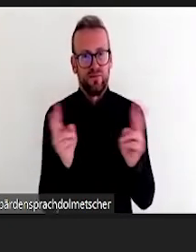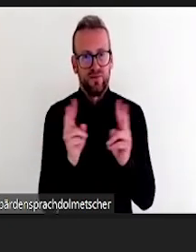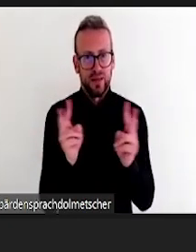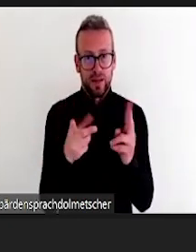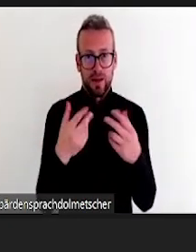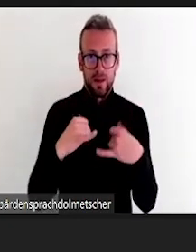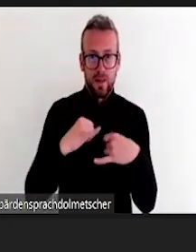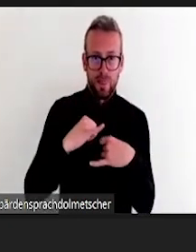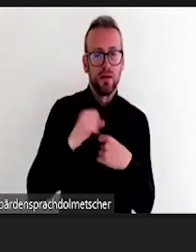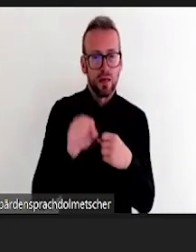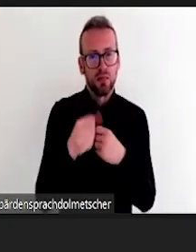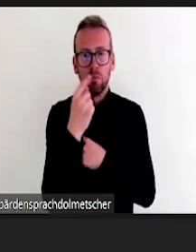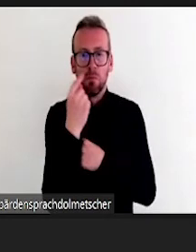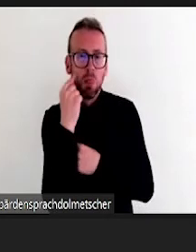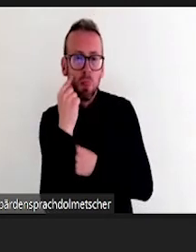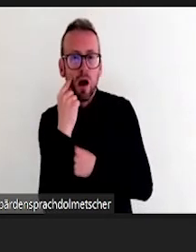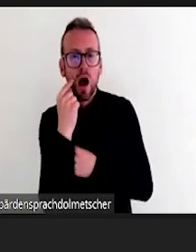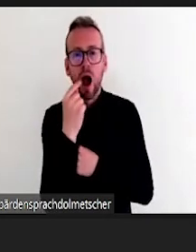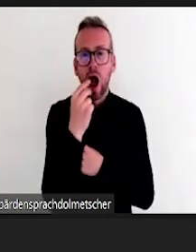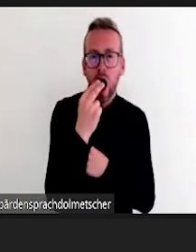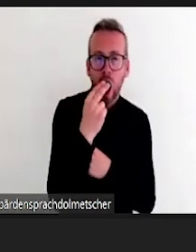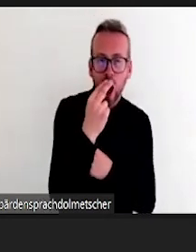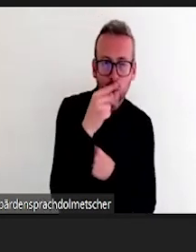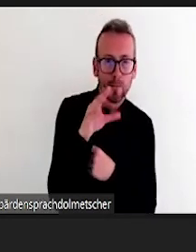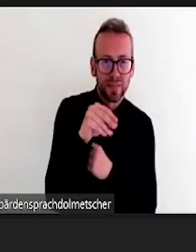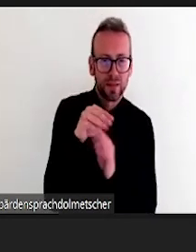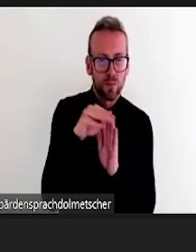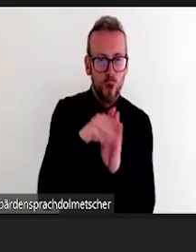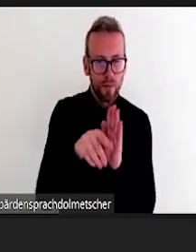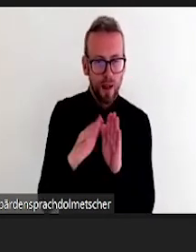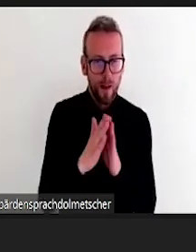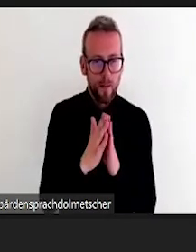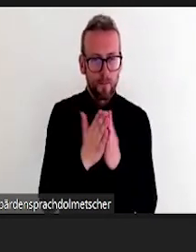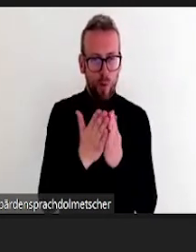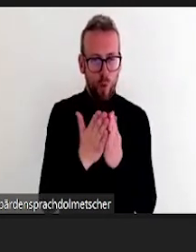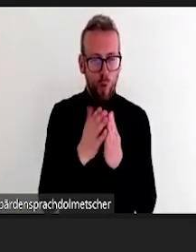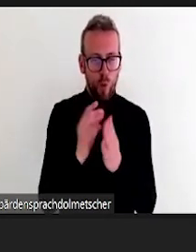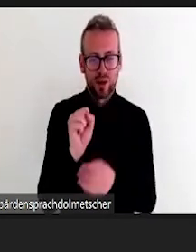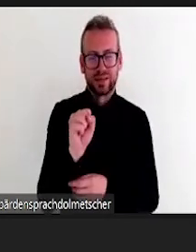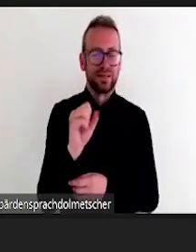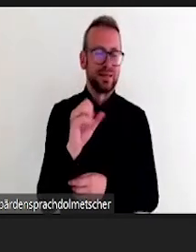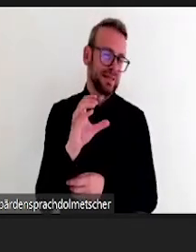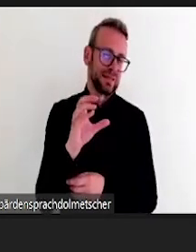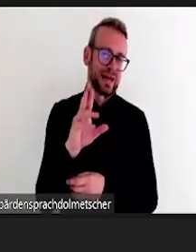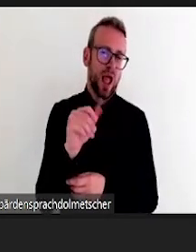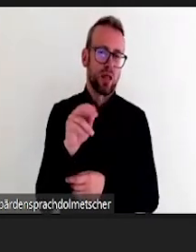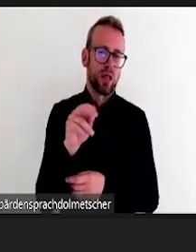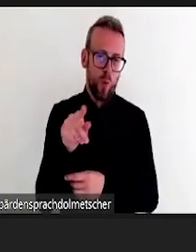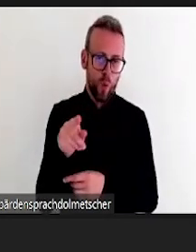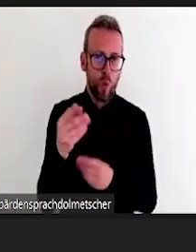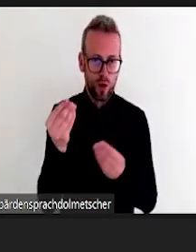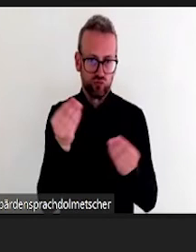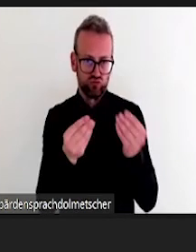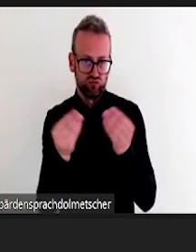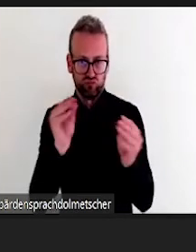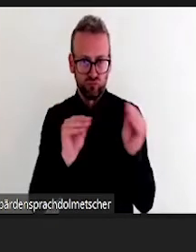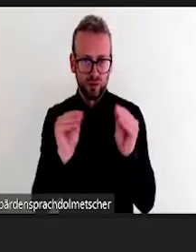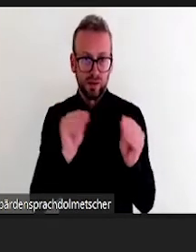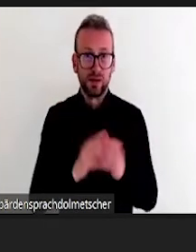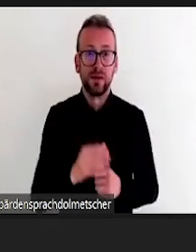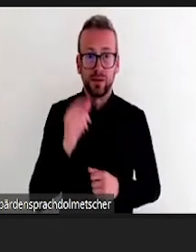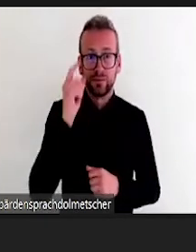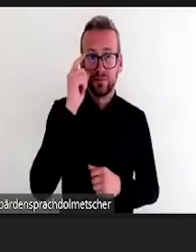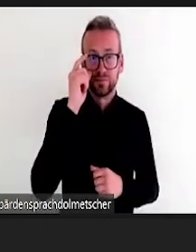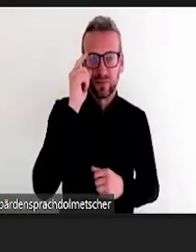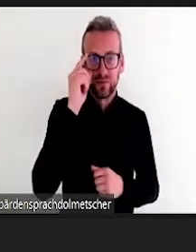auch zu machen. Es wird sich immer sehr positiv drüber geäußert und die finden es eigentlich immer alle recht gut. Ich gebe auch immer